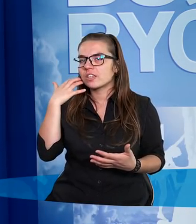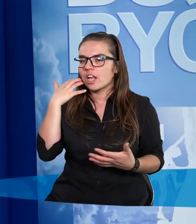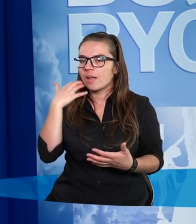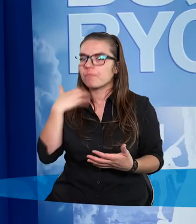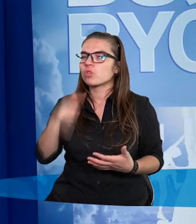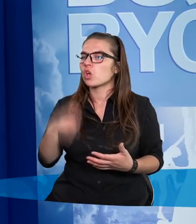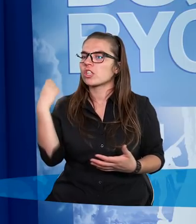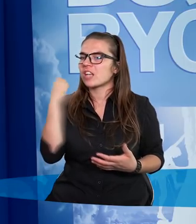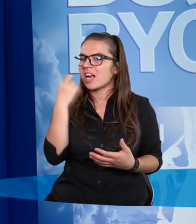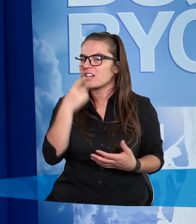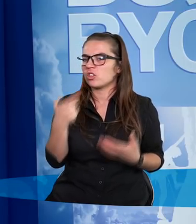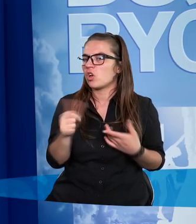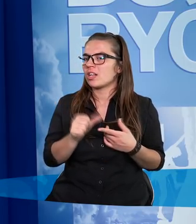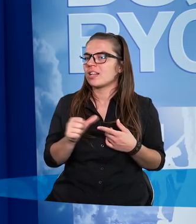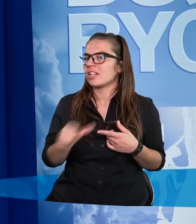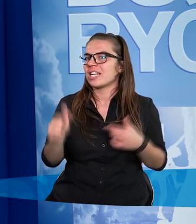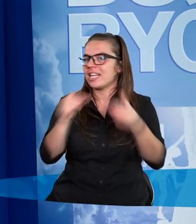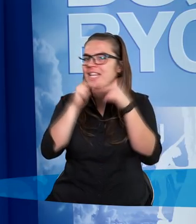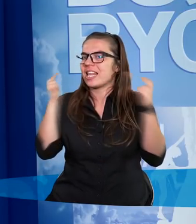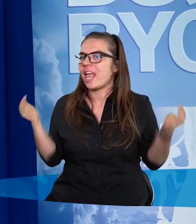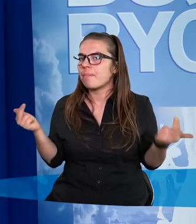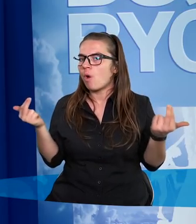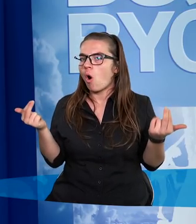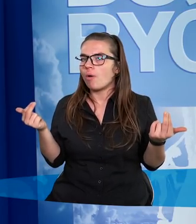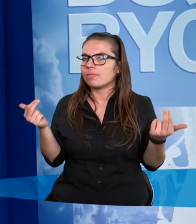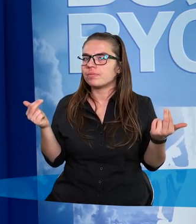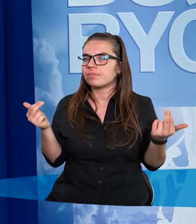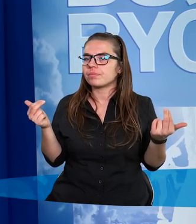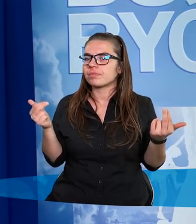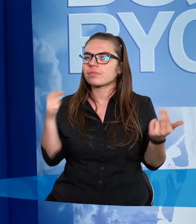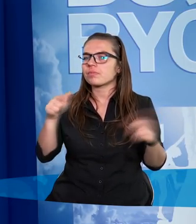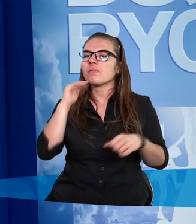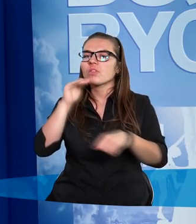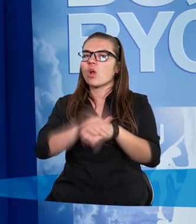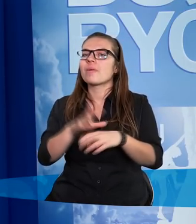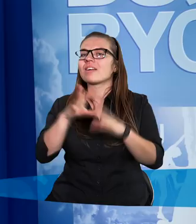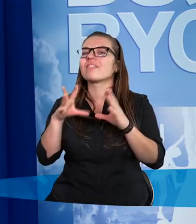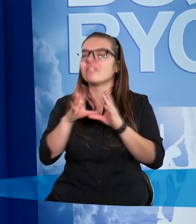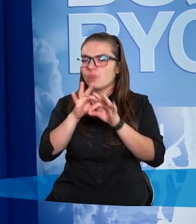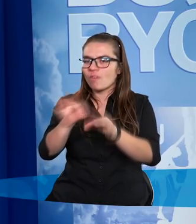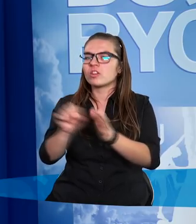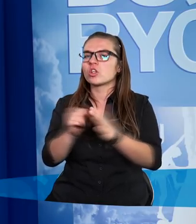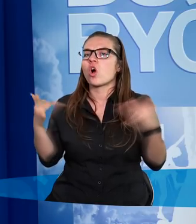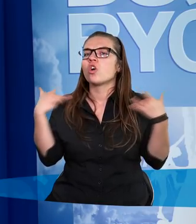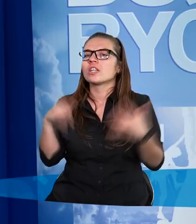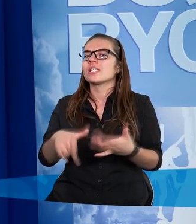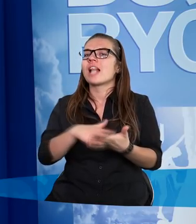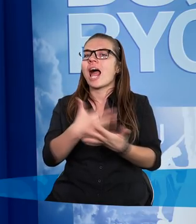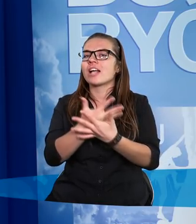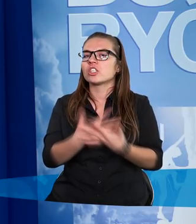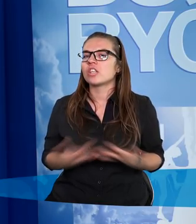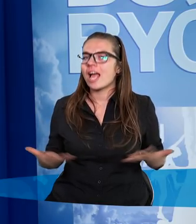I co jest ciekawe, to nie jest niebo. Wszystkie te obietnice sprowadzają się do wiecznego życia na ziemi.